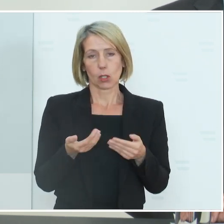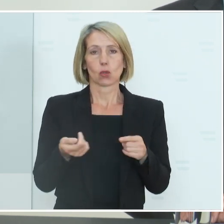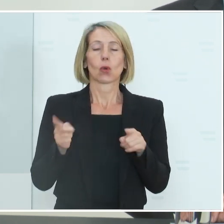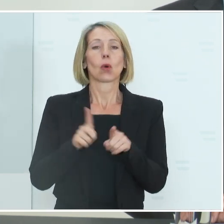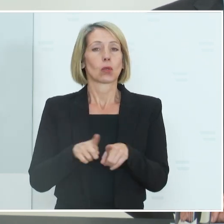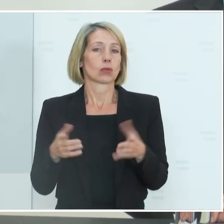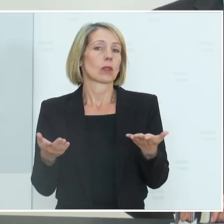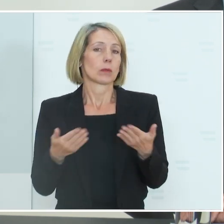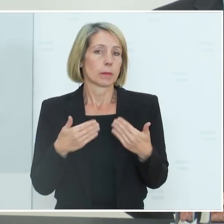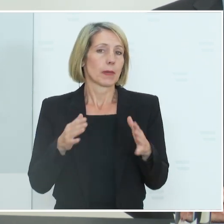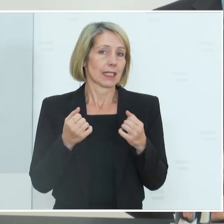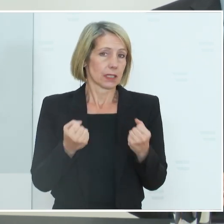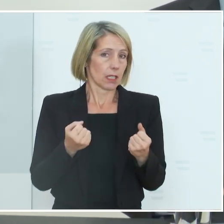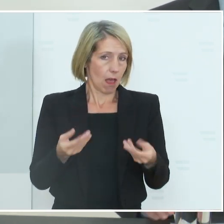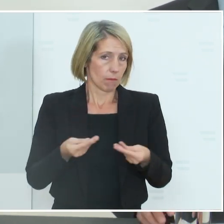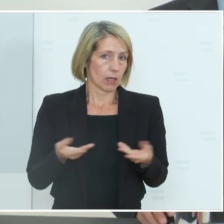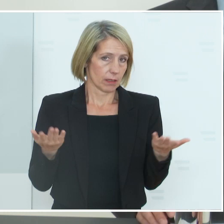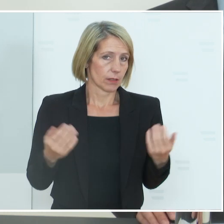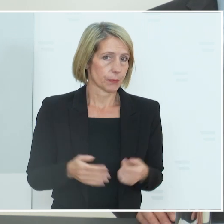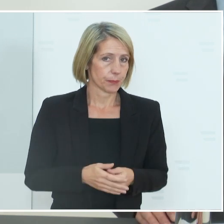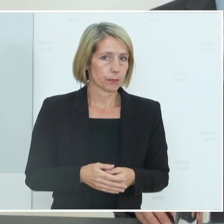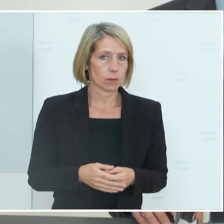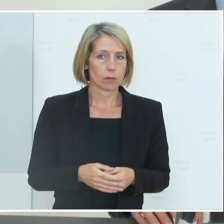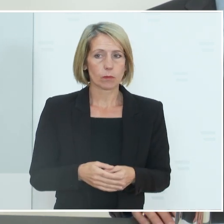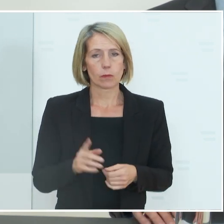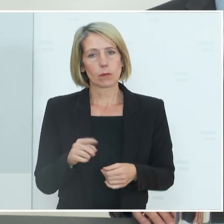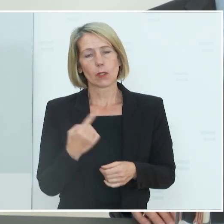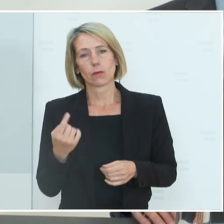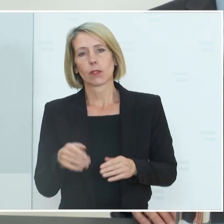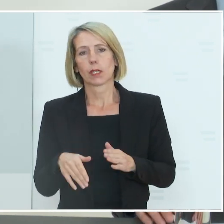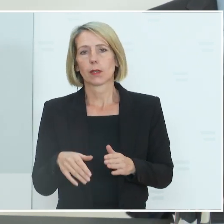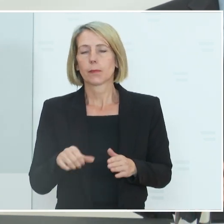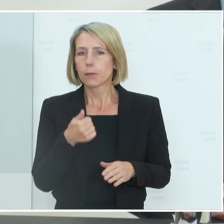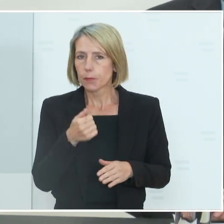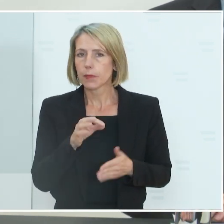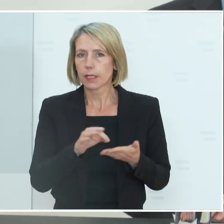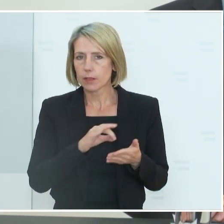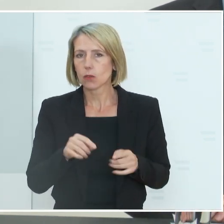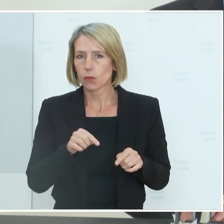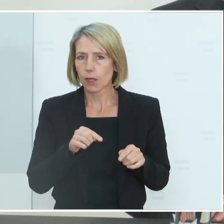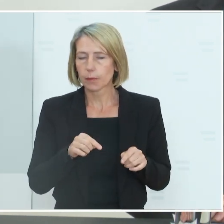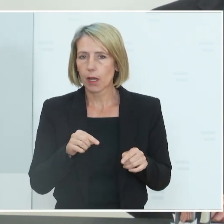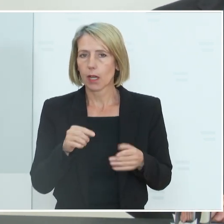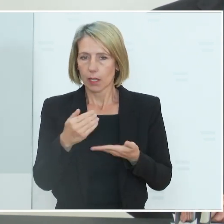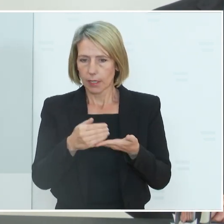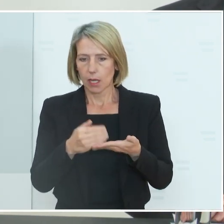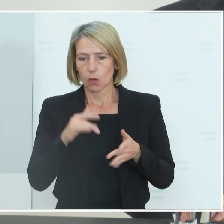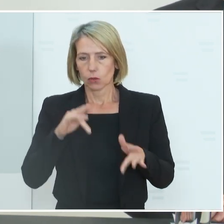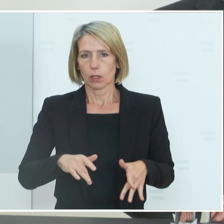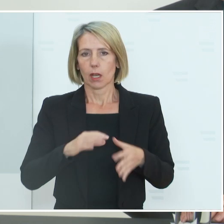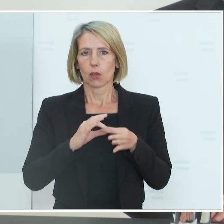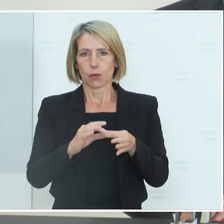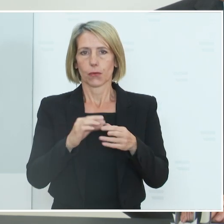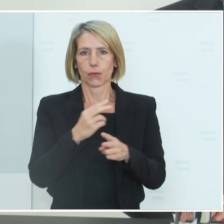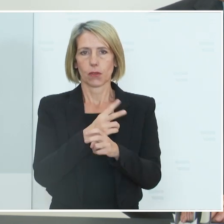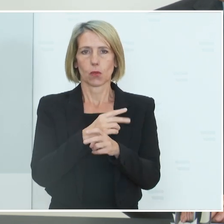sondern auch mehr Sicherheit bringt. Wir haben am 1. November eine Regelung in Österreich, die